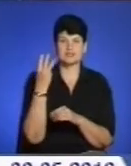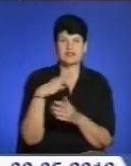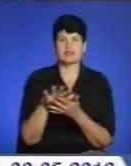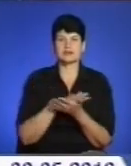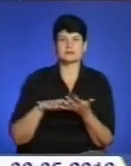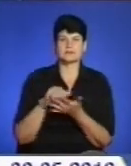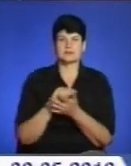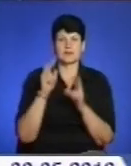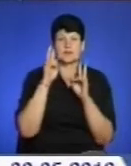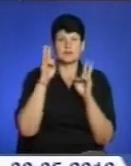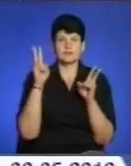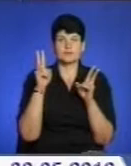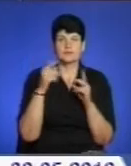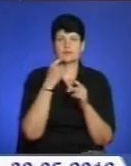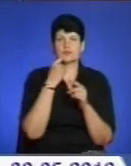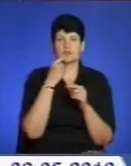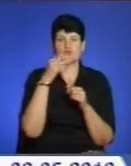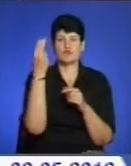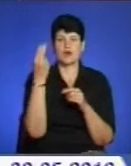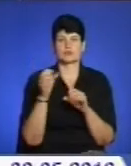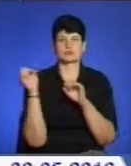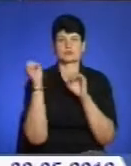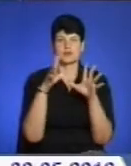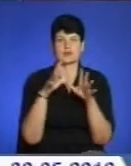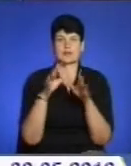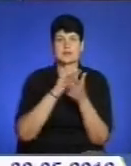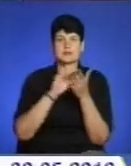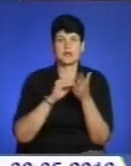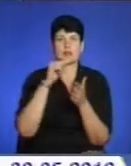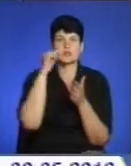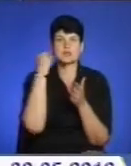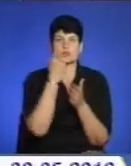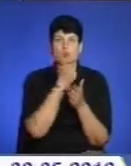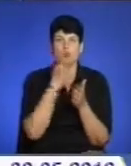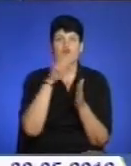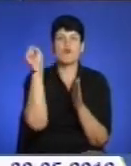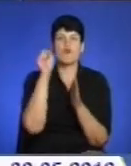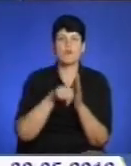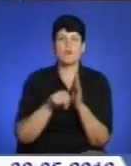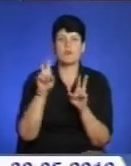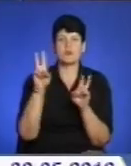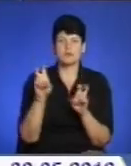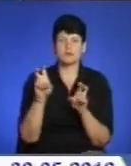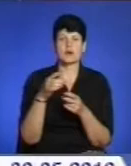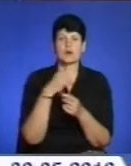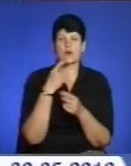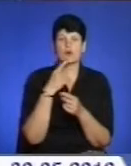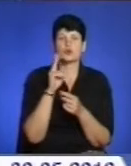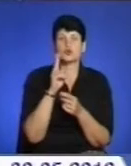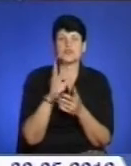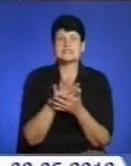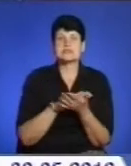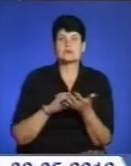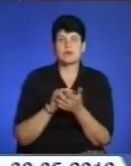облили портрет льотчиці червоною фарбою та підписали російського вбивця. Як розповів автор малюнку Юрій Цуприк, хтось зіпсував